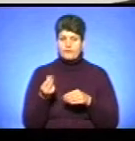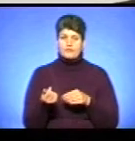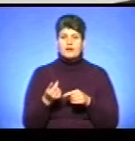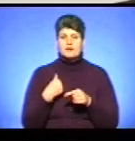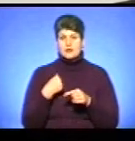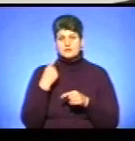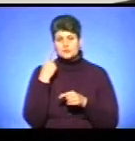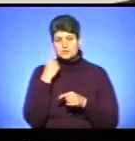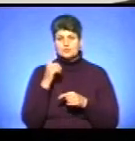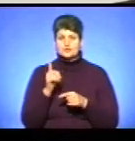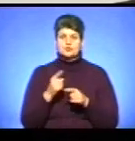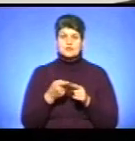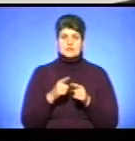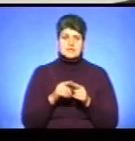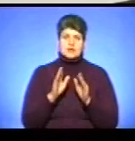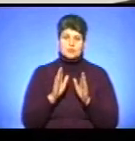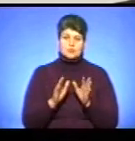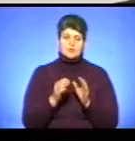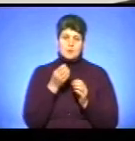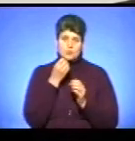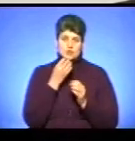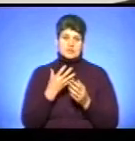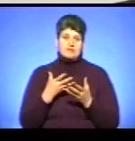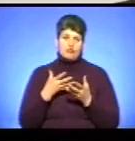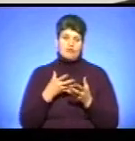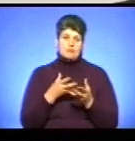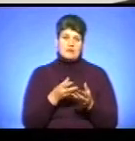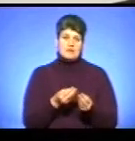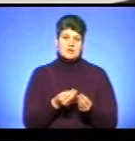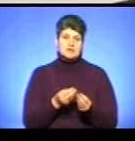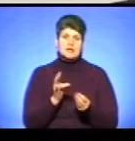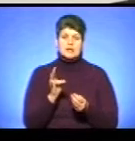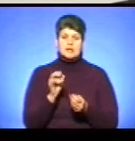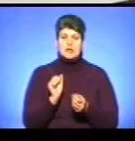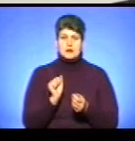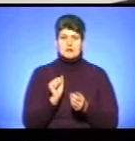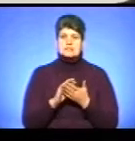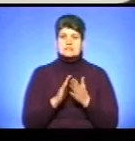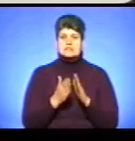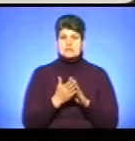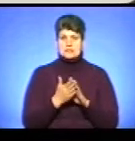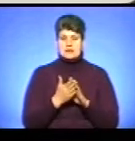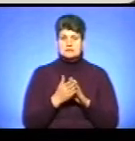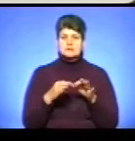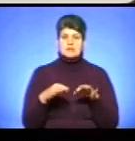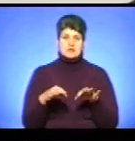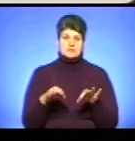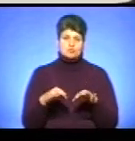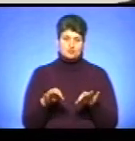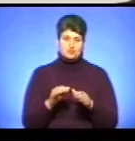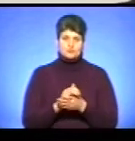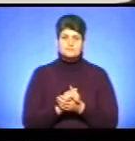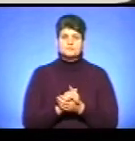буде досить позитивно впливати на стан громадського пасажерського транспорту.